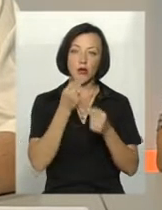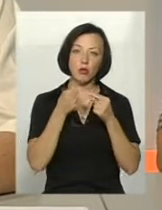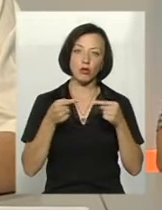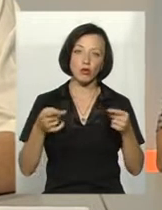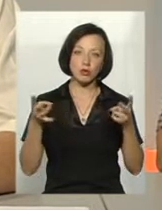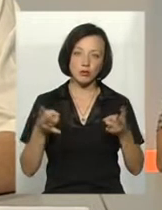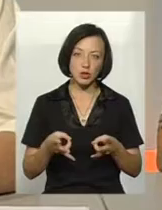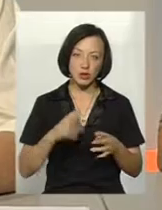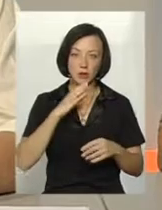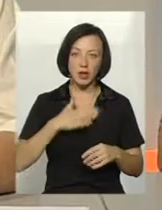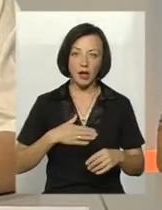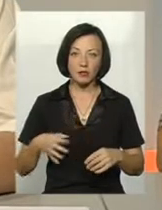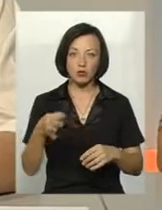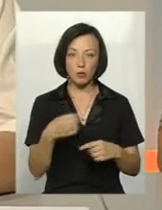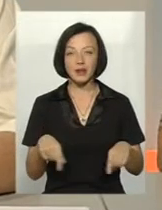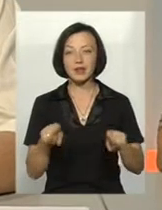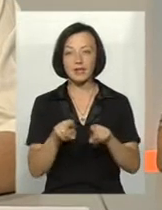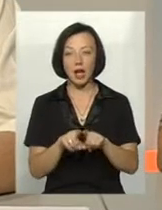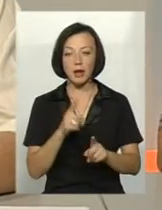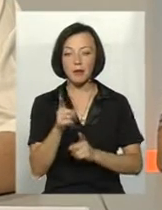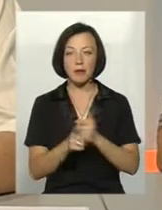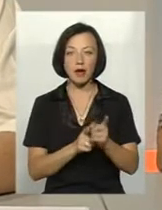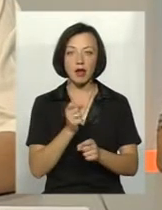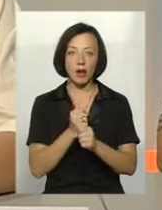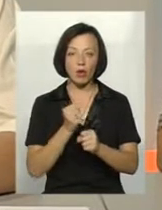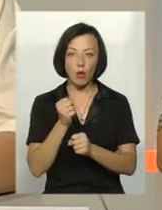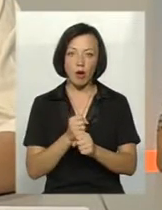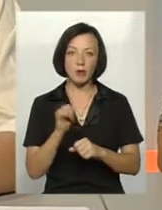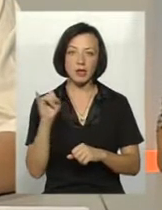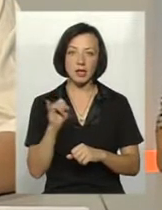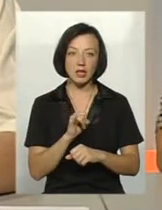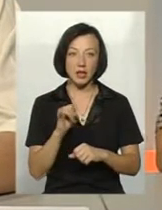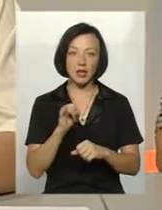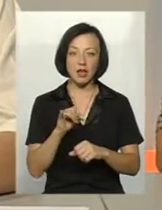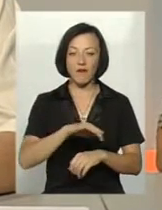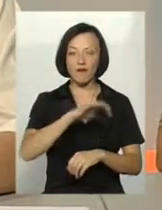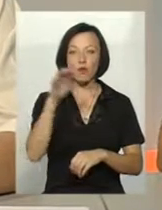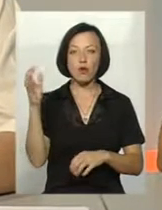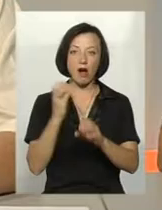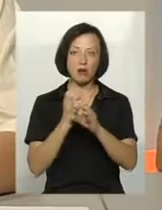потреб нашої області, так і переробки, і форажних потреб